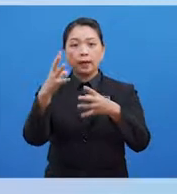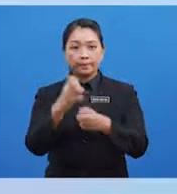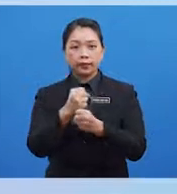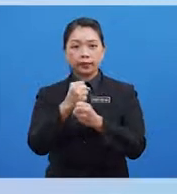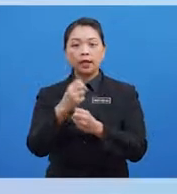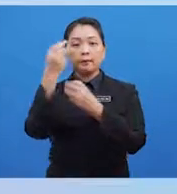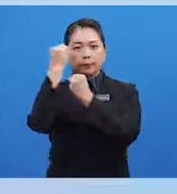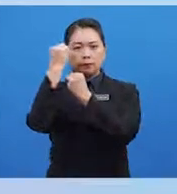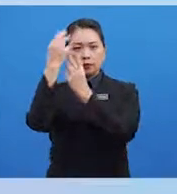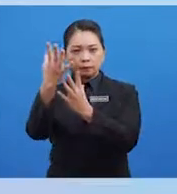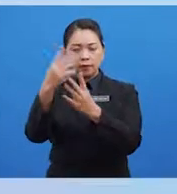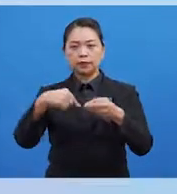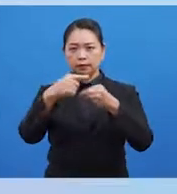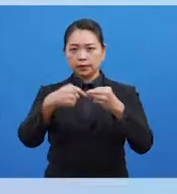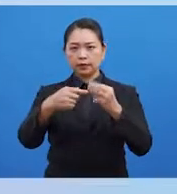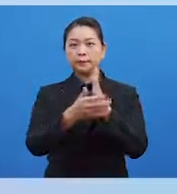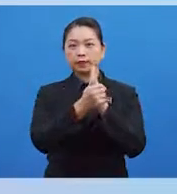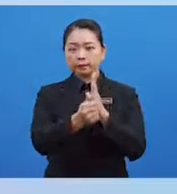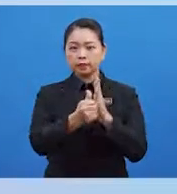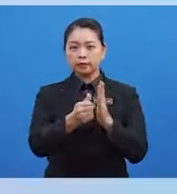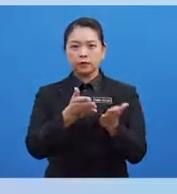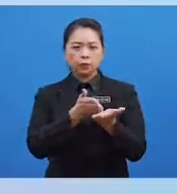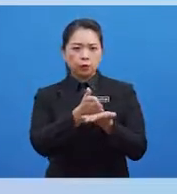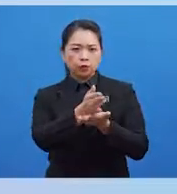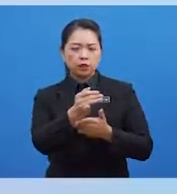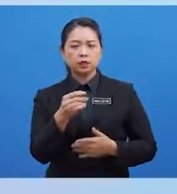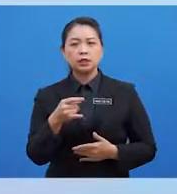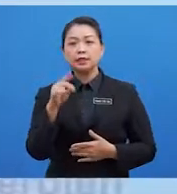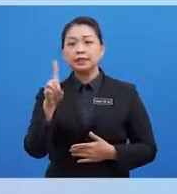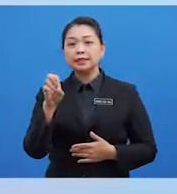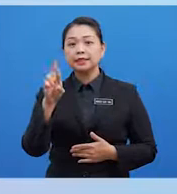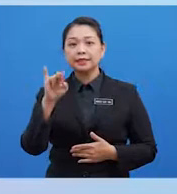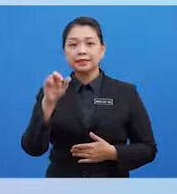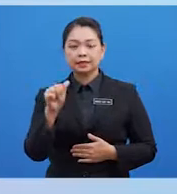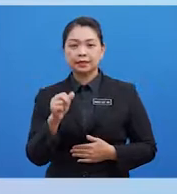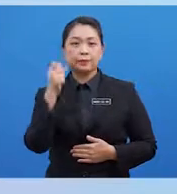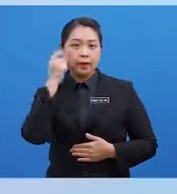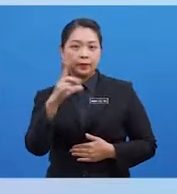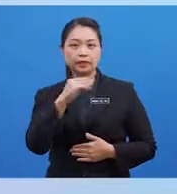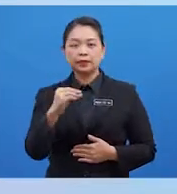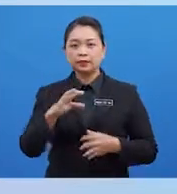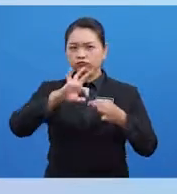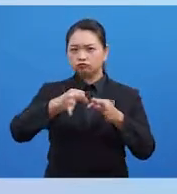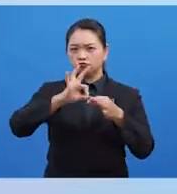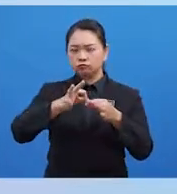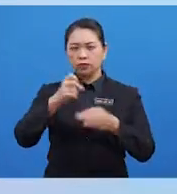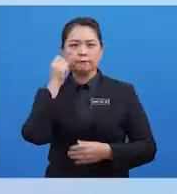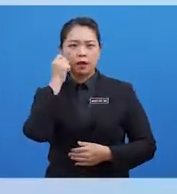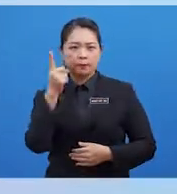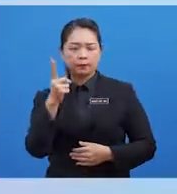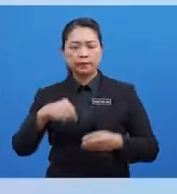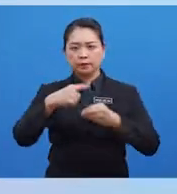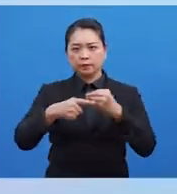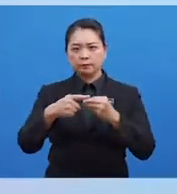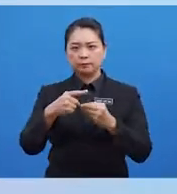mengenai kemahiran melalui deria Tiga, memahami dan menerjemahkan kefahamannya